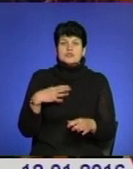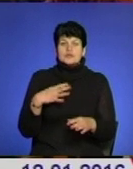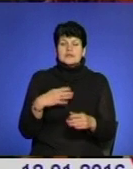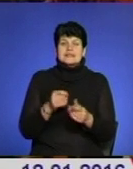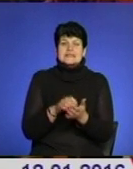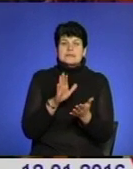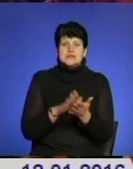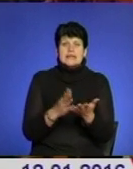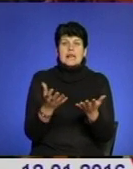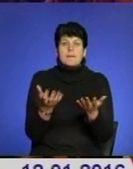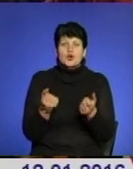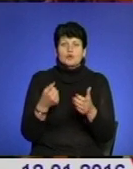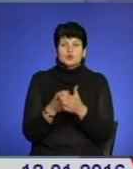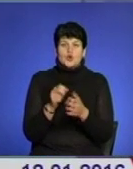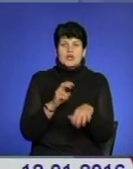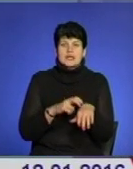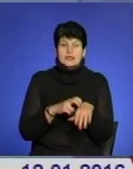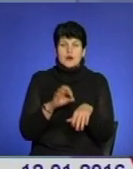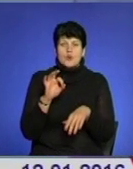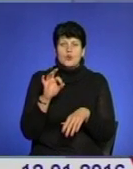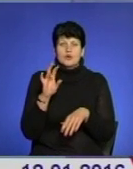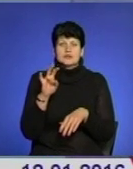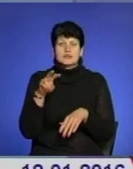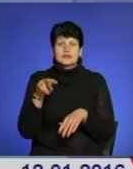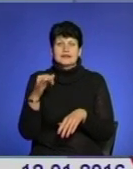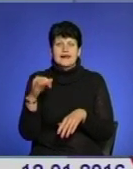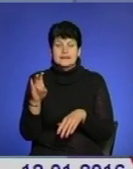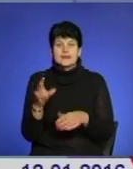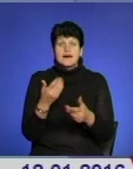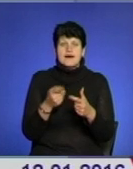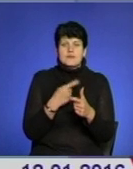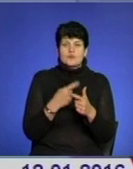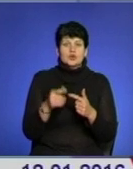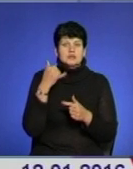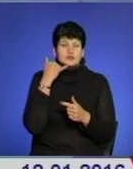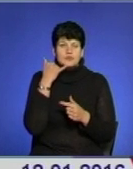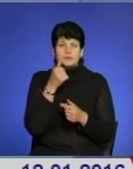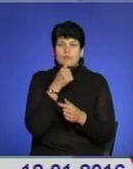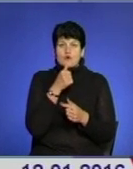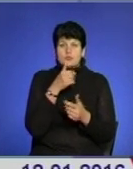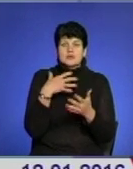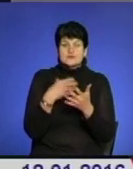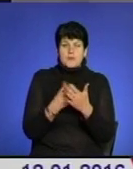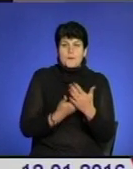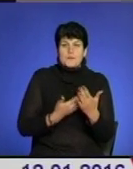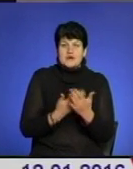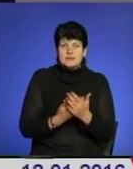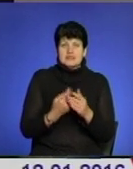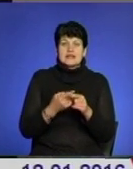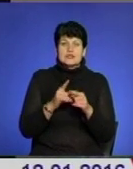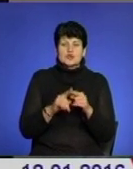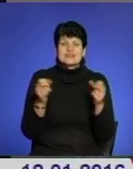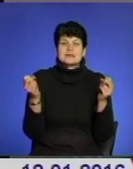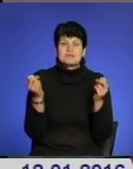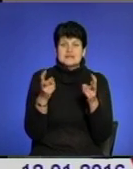записатись на прийом до лікаря онлайн чи телефоном. Випробовуємо роботу порталу на власному прикладі. Для цього на